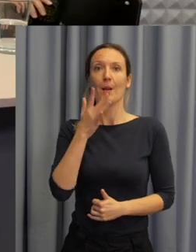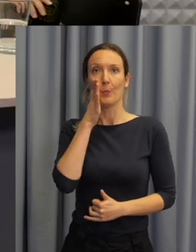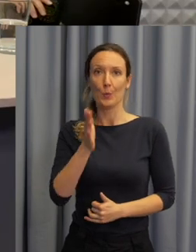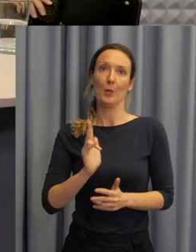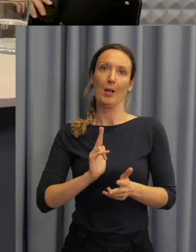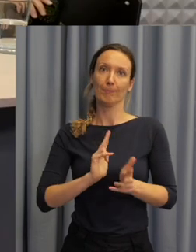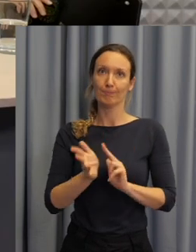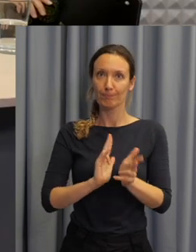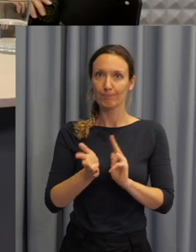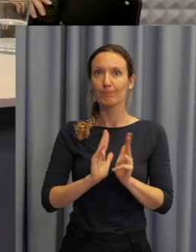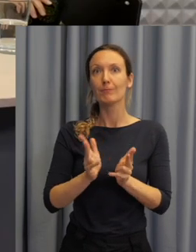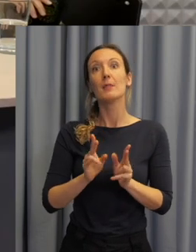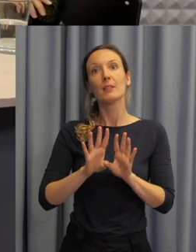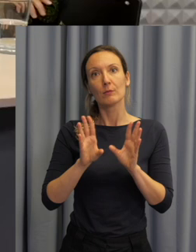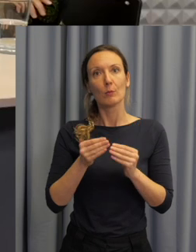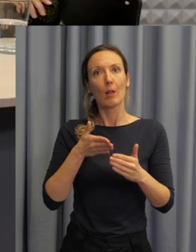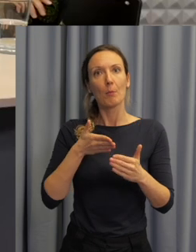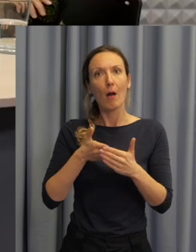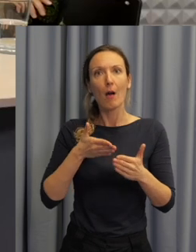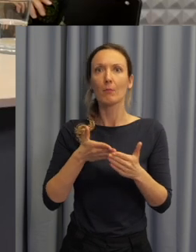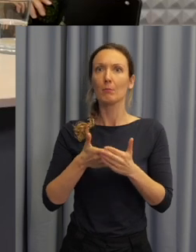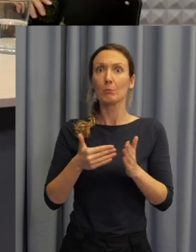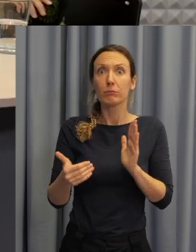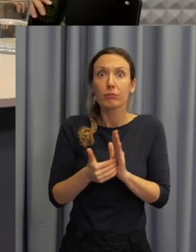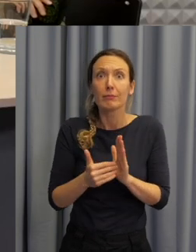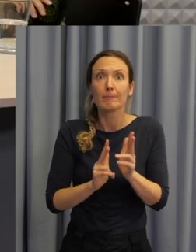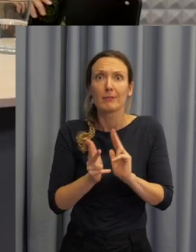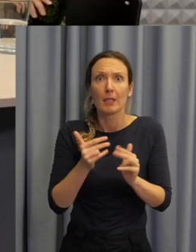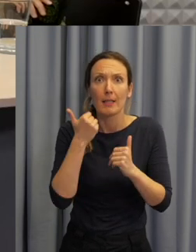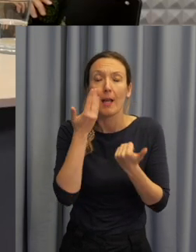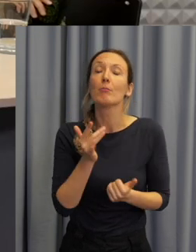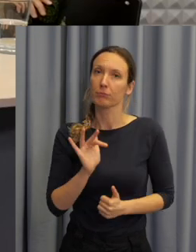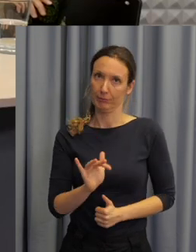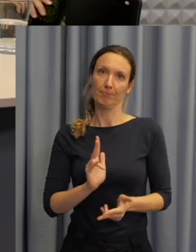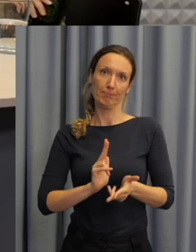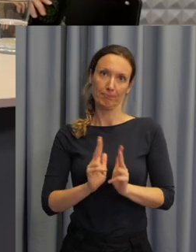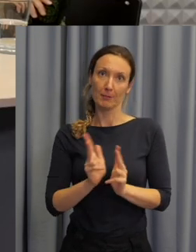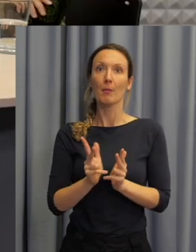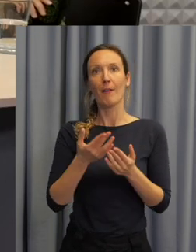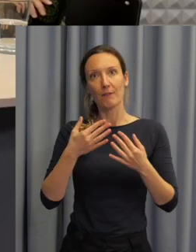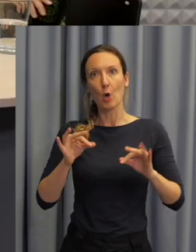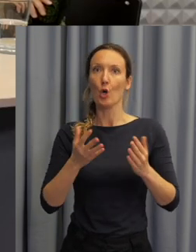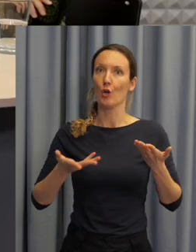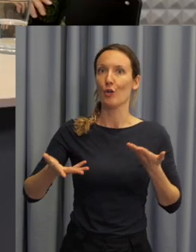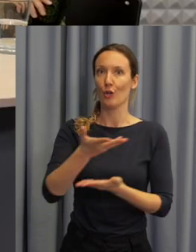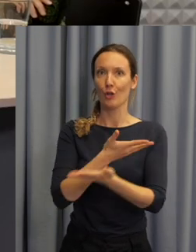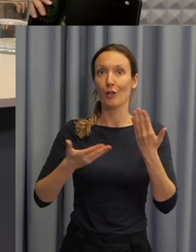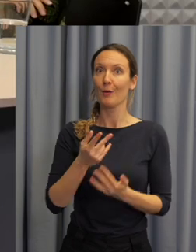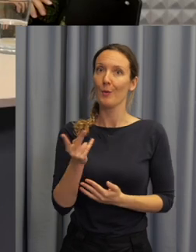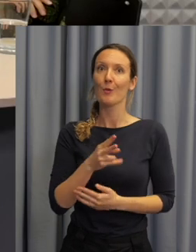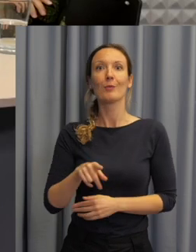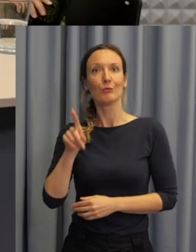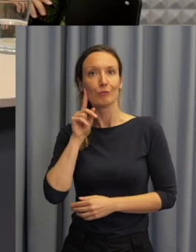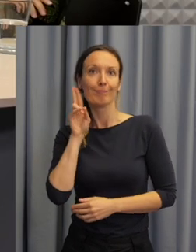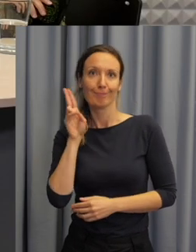aby celý náš webinář byl bez jakýchkoliv bariér. To znamená, mohli jsme tady společně diskutovat kolegové slyšící i neslyšící.